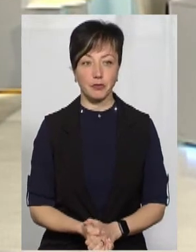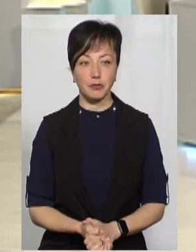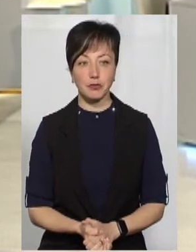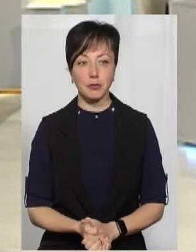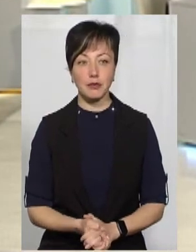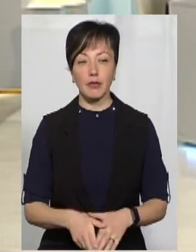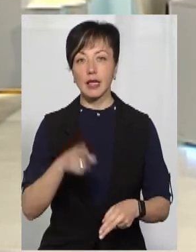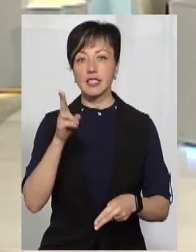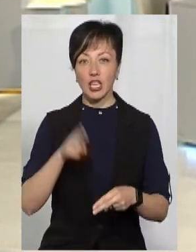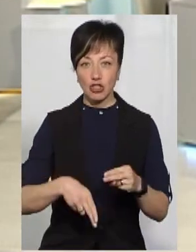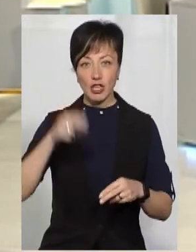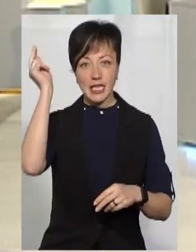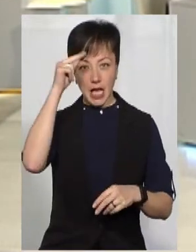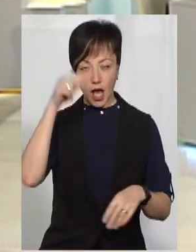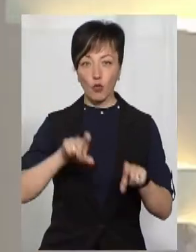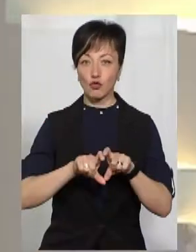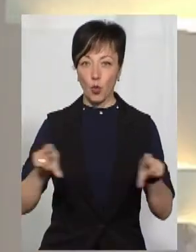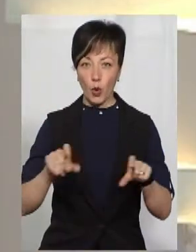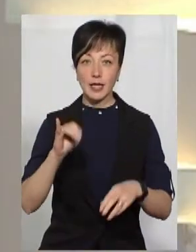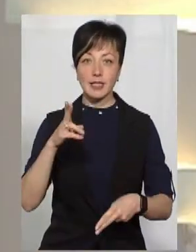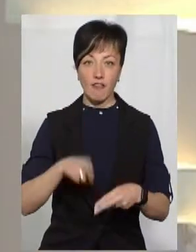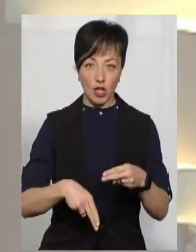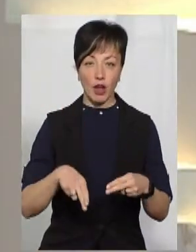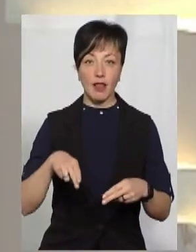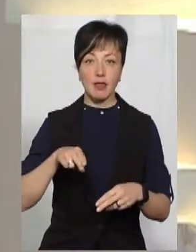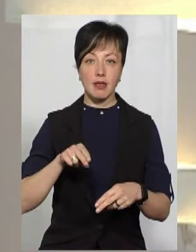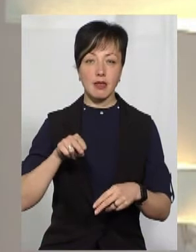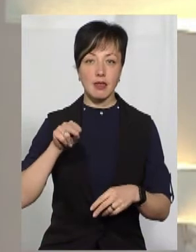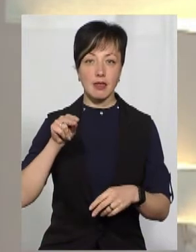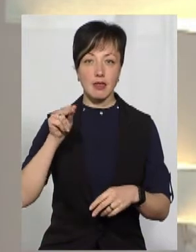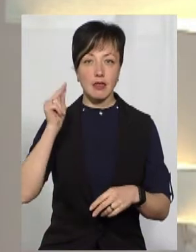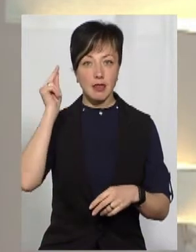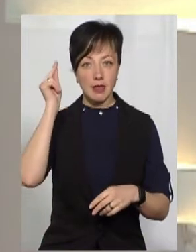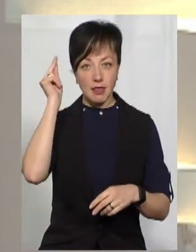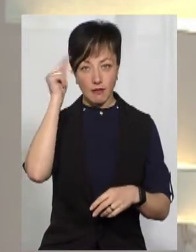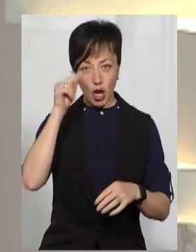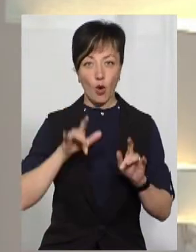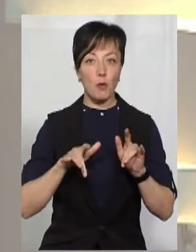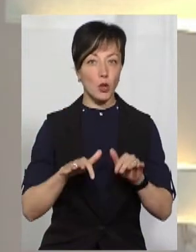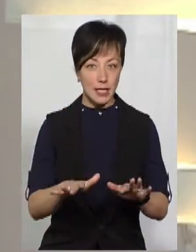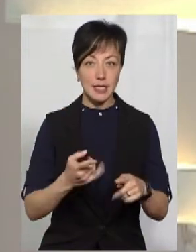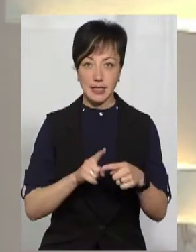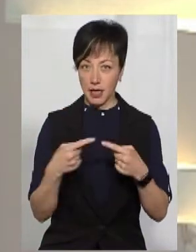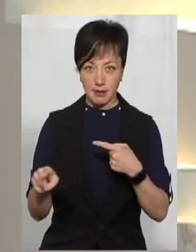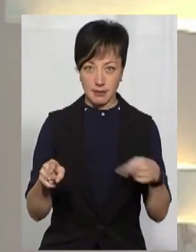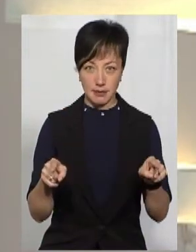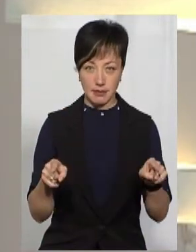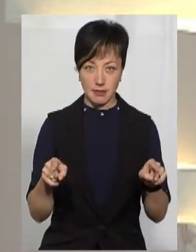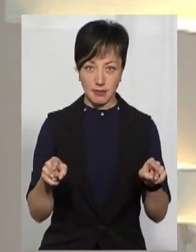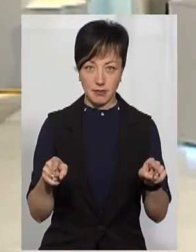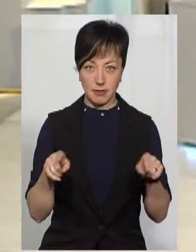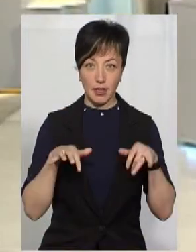Закінчення занять у школі і завершення навчального процесу – це різні речі.